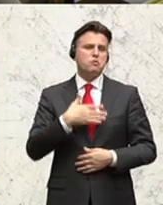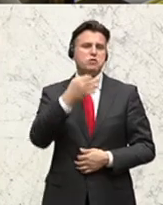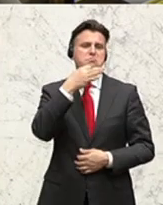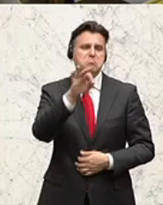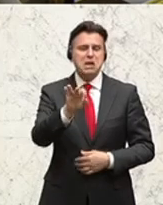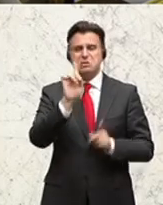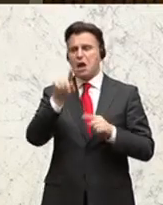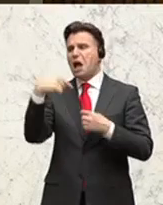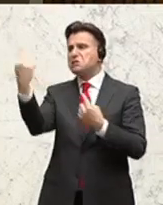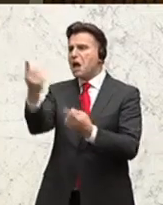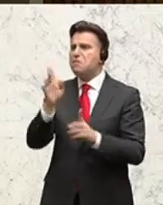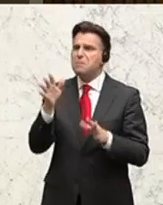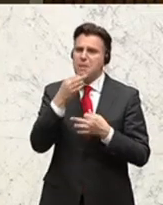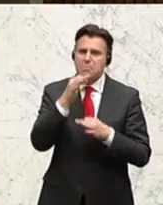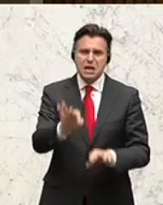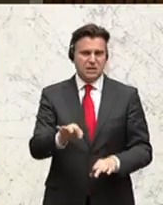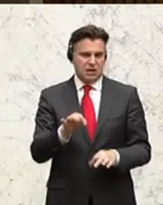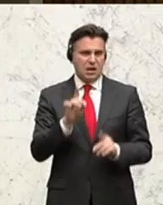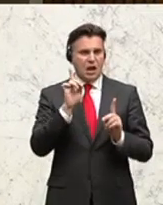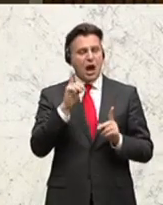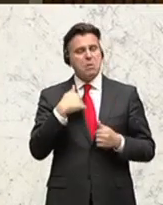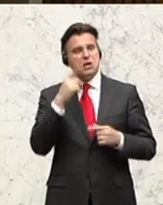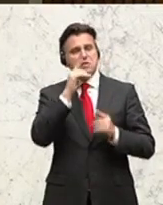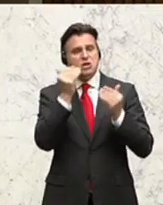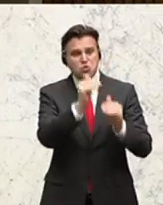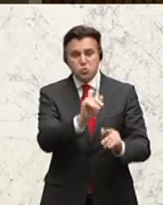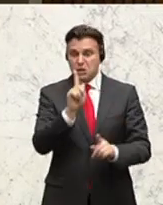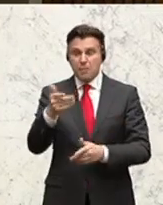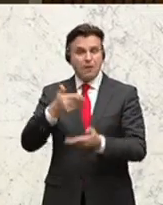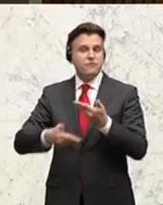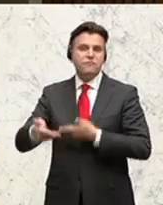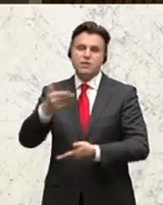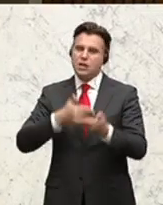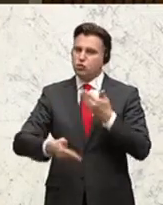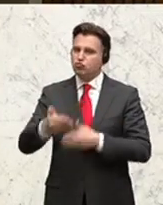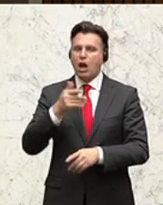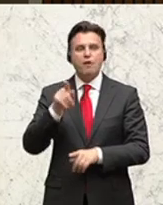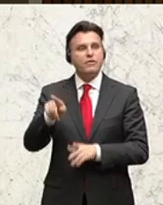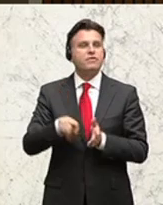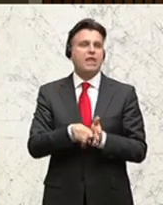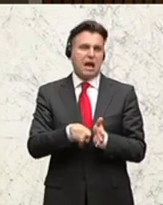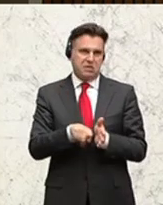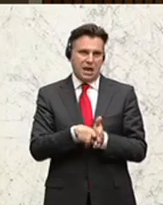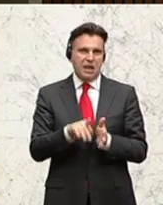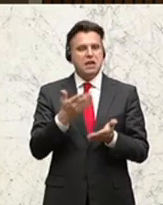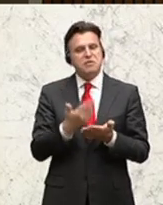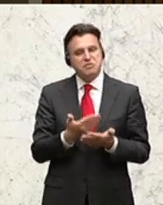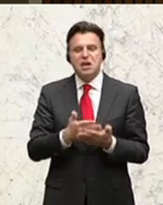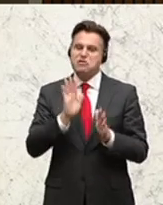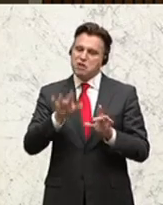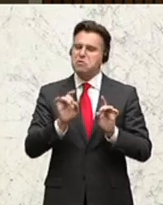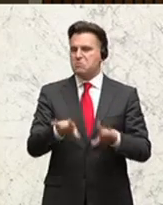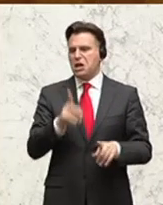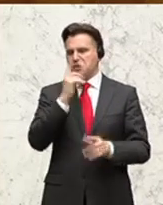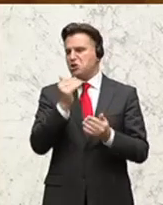und deswegen brauchen wir nichts mehr tun. Und wir sind aber eh alle für Tierschutz. Aber für die Wirtschaft ist es trotzdem ein Nachteil. Und deswegen tun wir lieber doch